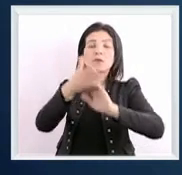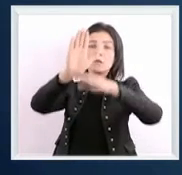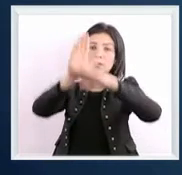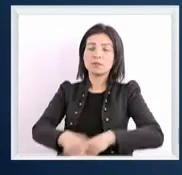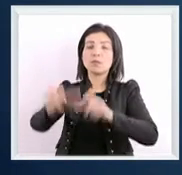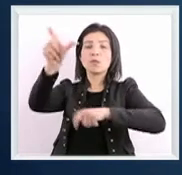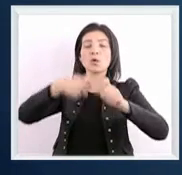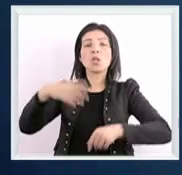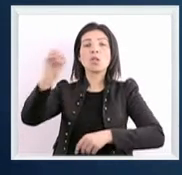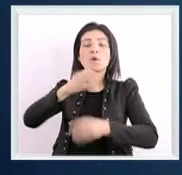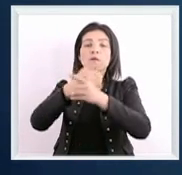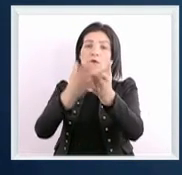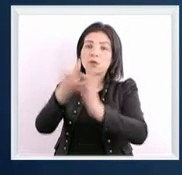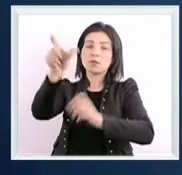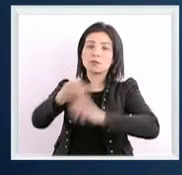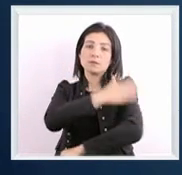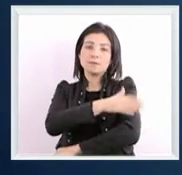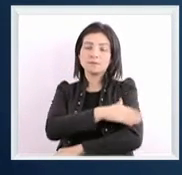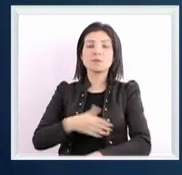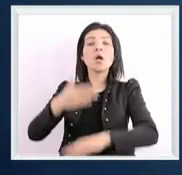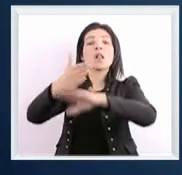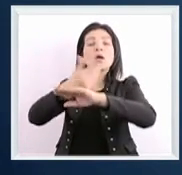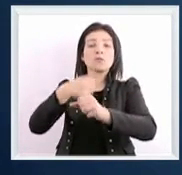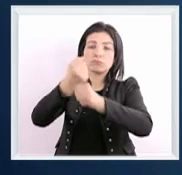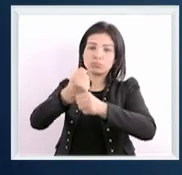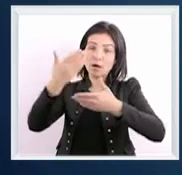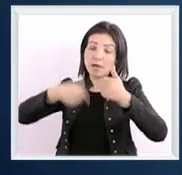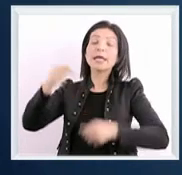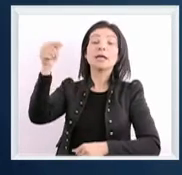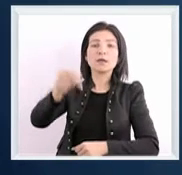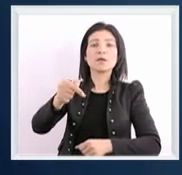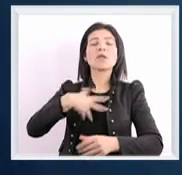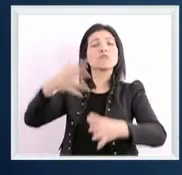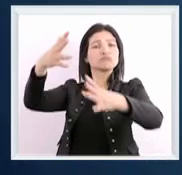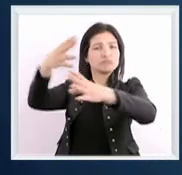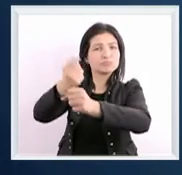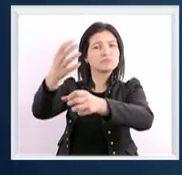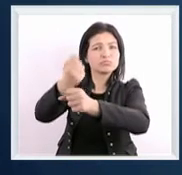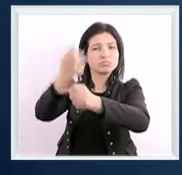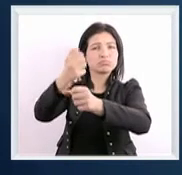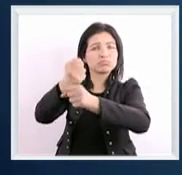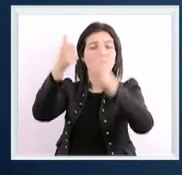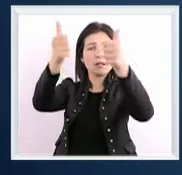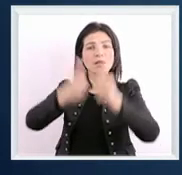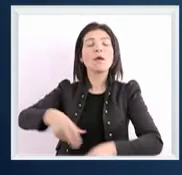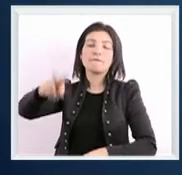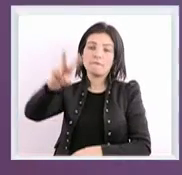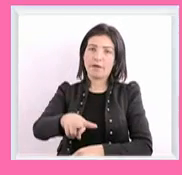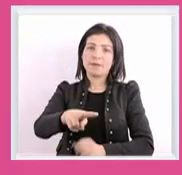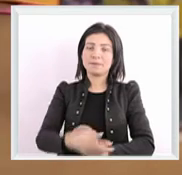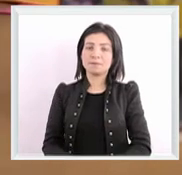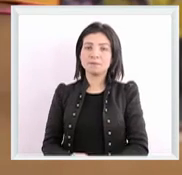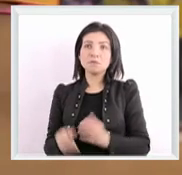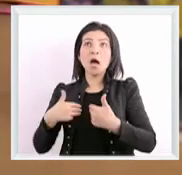الإعاقة والمنظمات المهنية ومشروع التشغيل والإعاقة حقق إنجازات ونتائج ملموسة